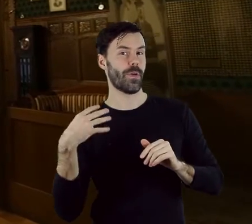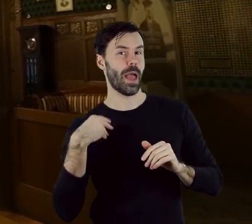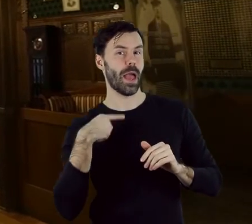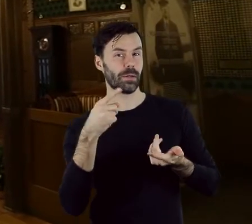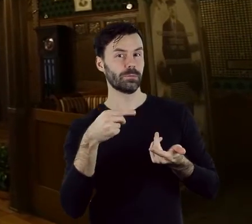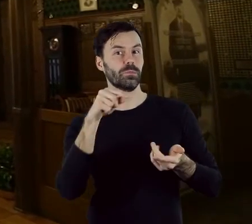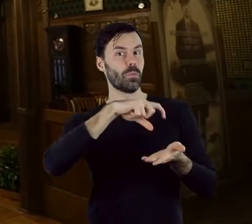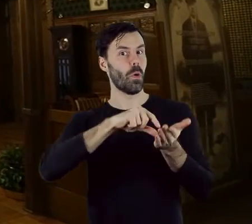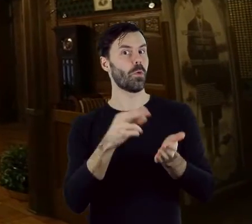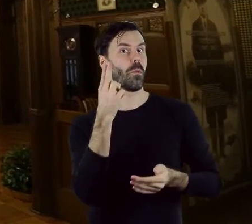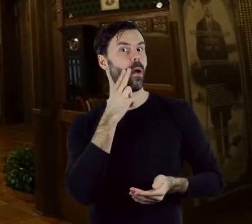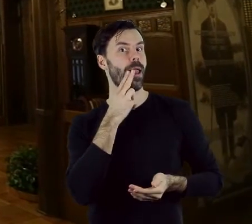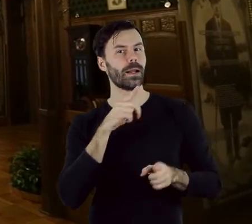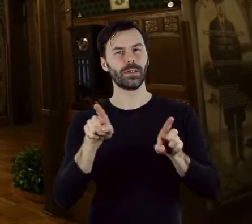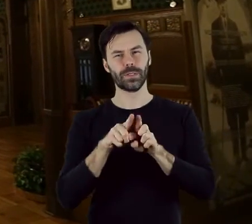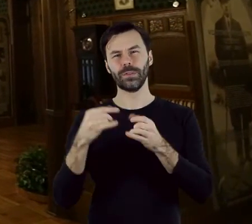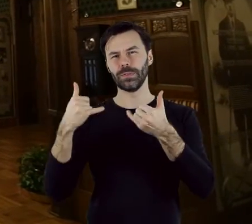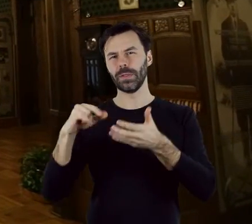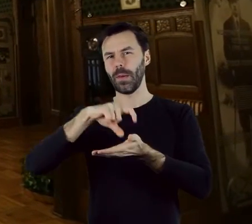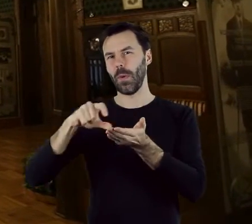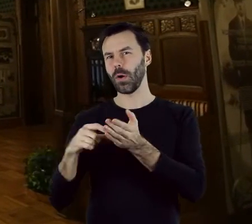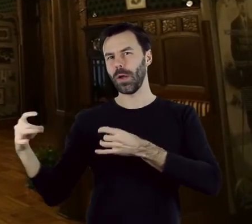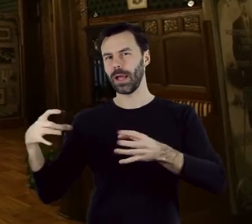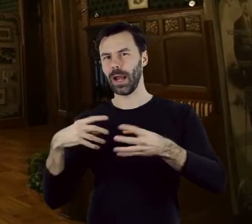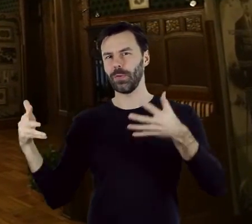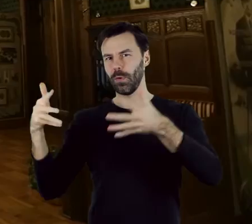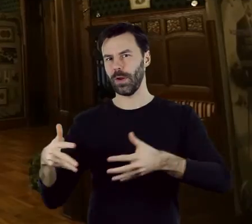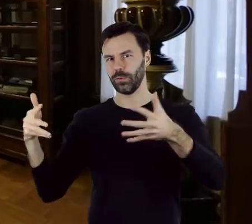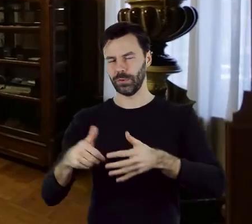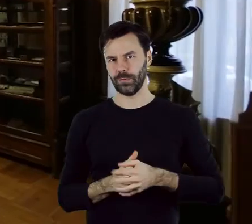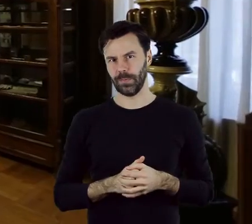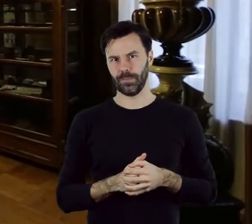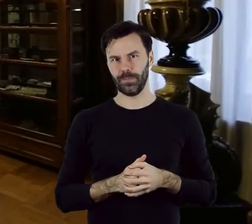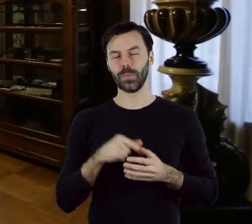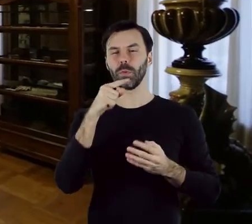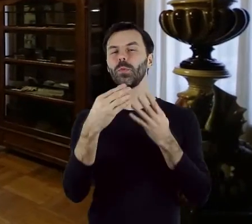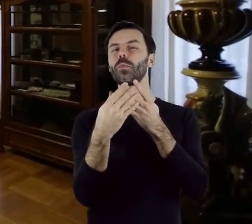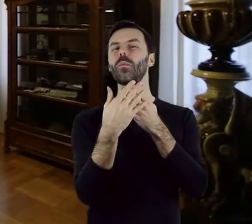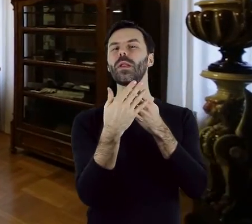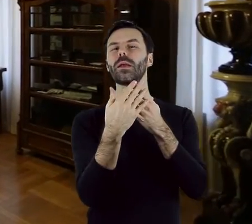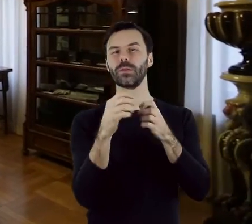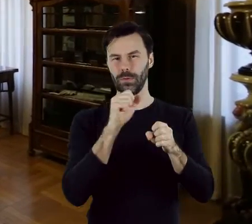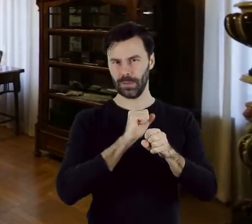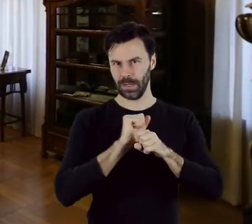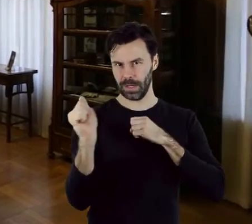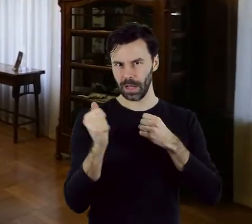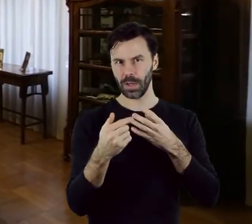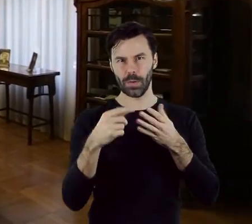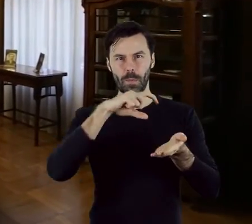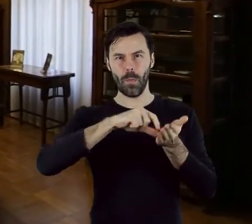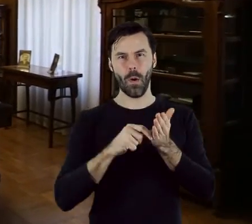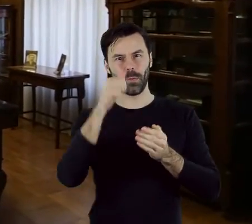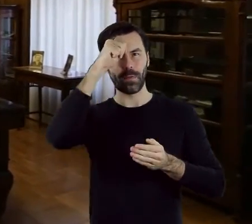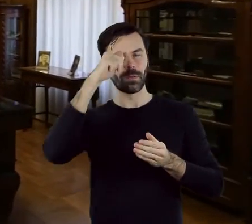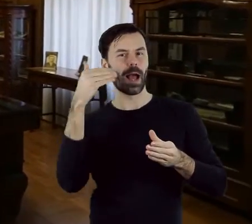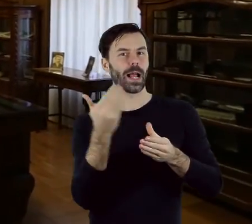na palarnie oraz pokoje do różnego rodzaju gier towarzyskich. W jej bezpośrednim sąsiedztwie znajduje się pokój